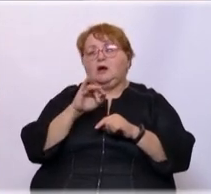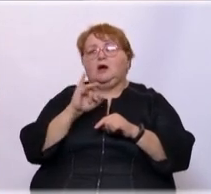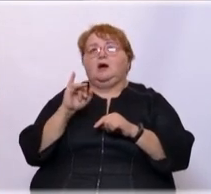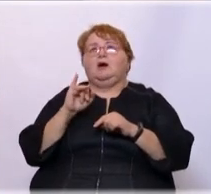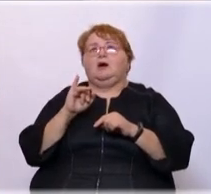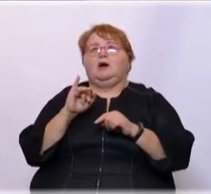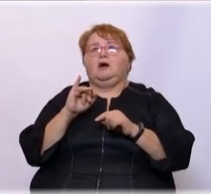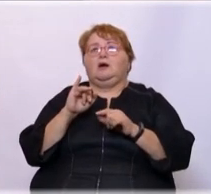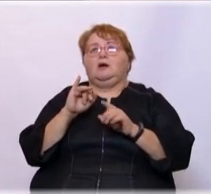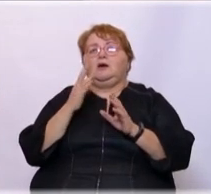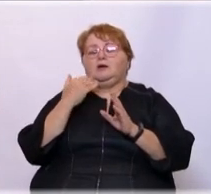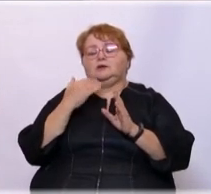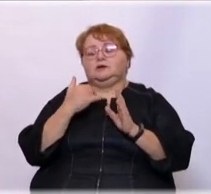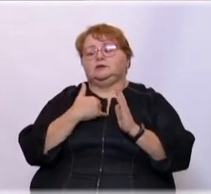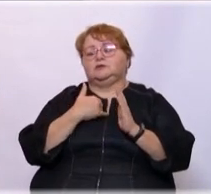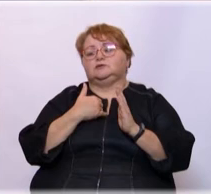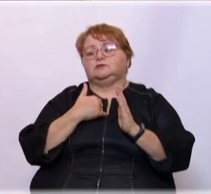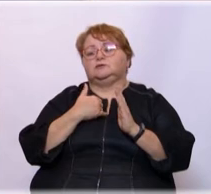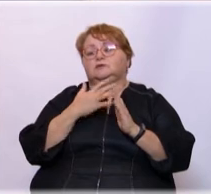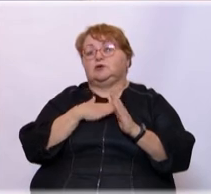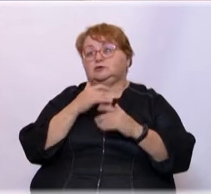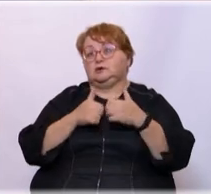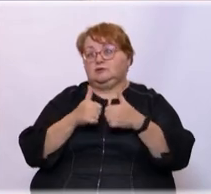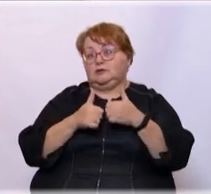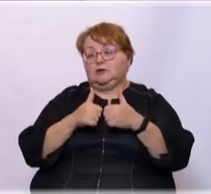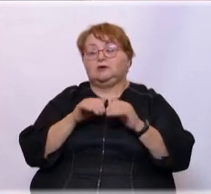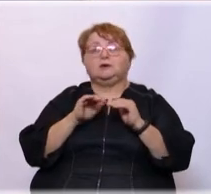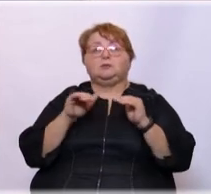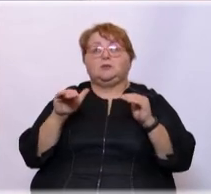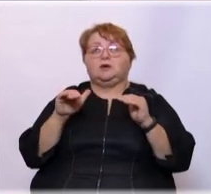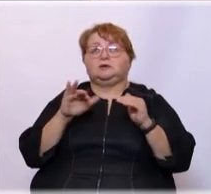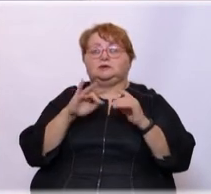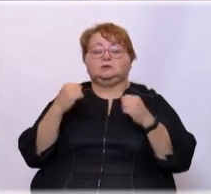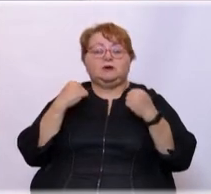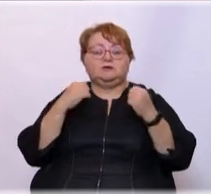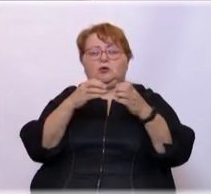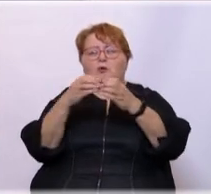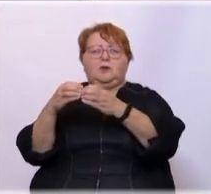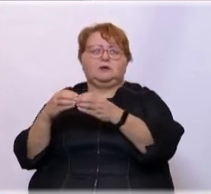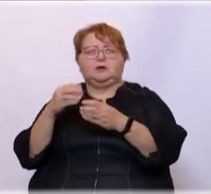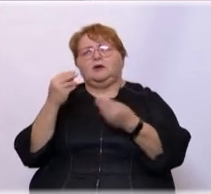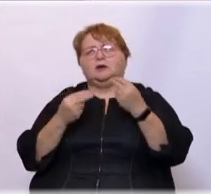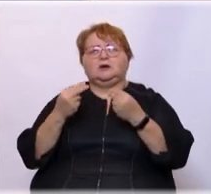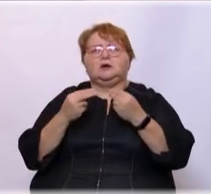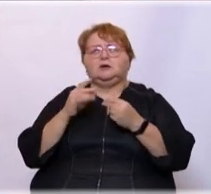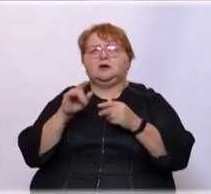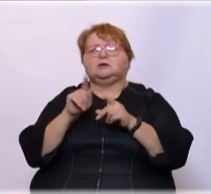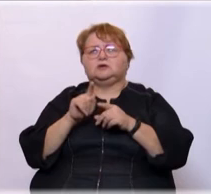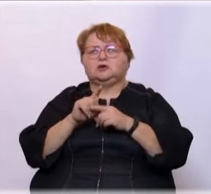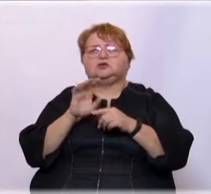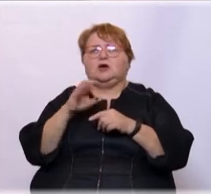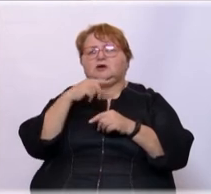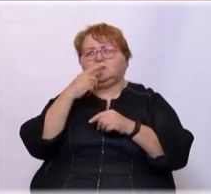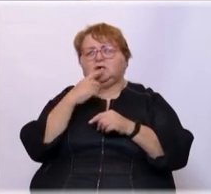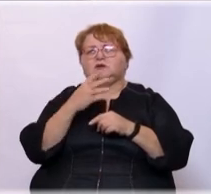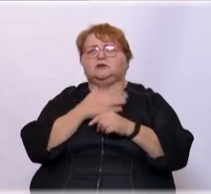и когда… Поэтому в наших соревнованиях ребята из спортивных команд, ну, они играют на себя, они так же, как говорили